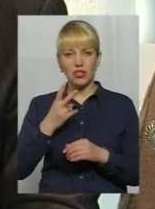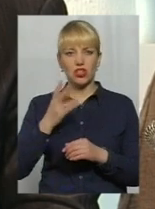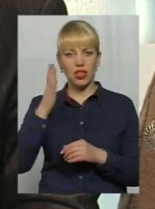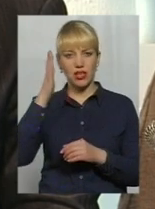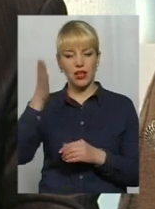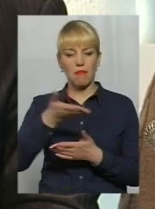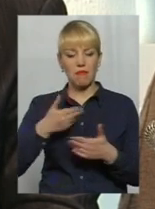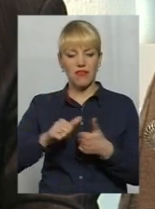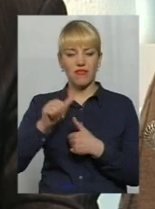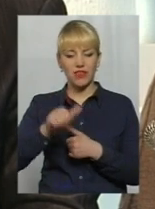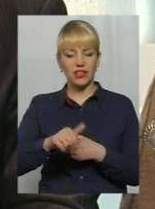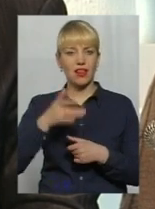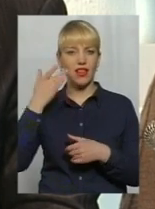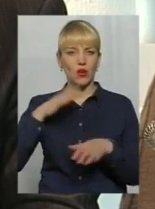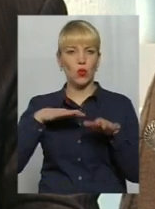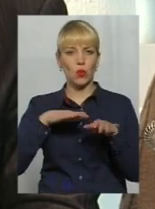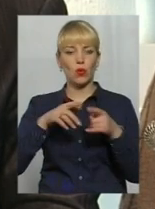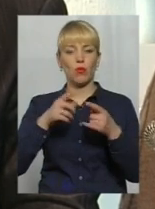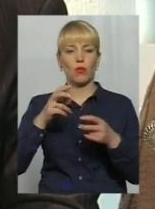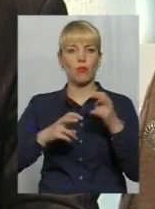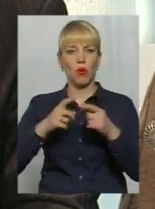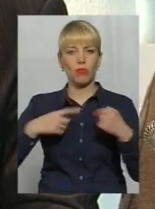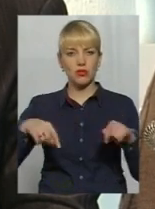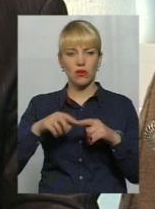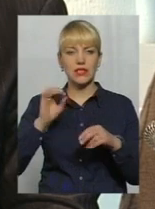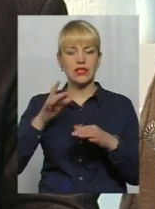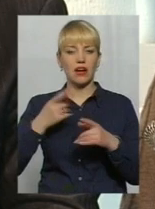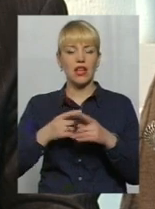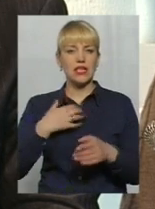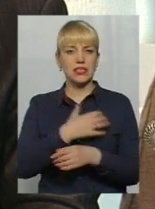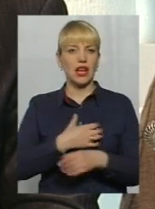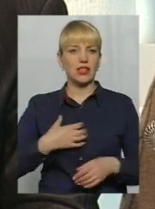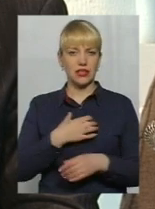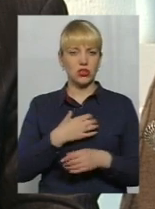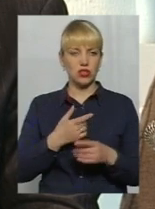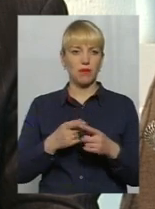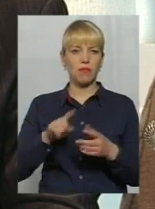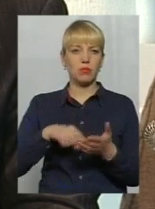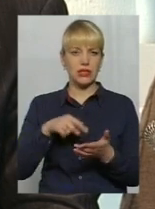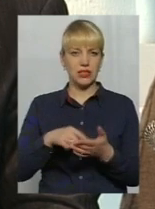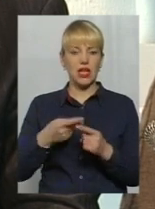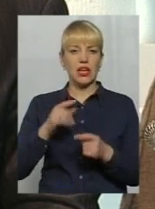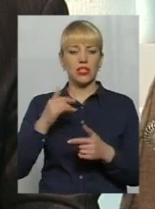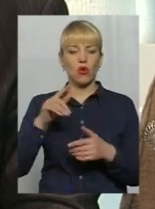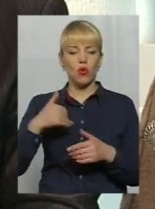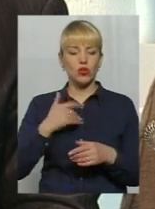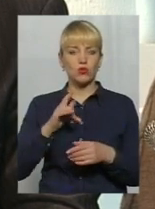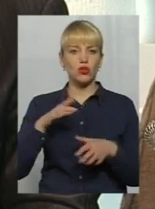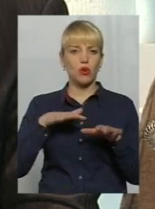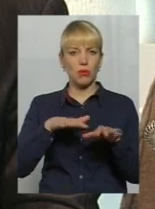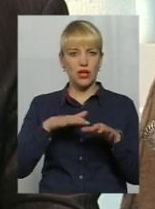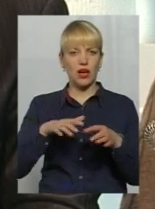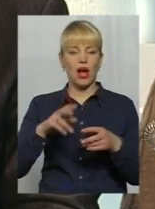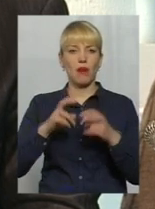легку промисловість як один з пріоритетів розвитку міста. І ми хочемо, щоб легка промисловість в нашому місті лише